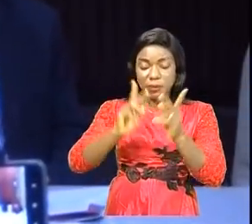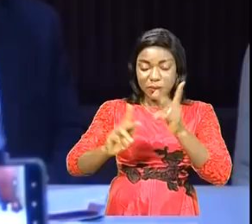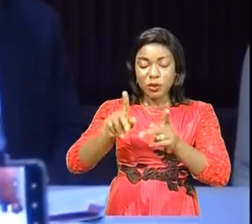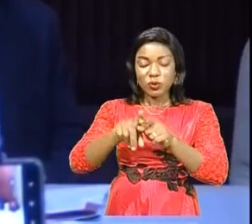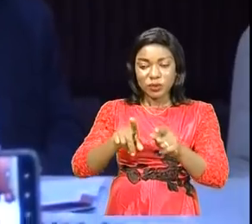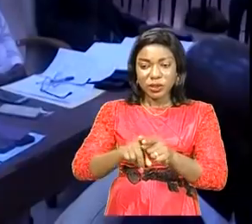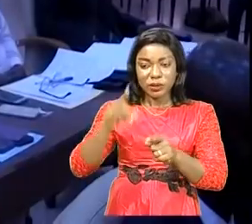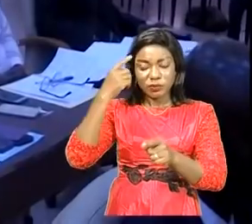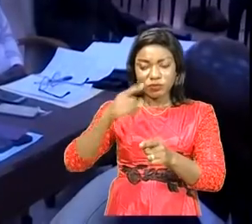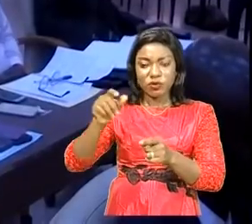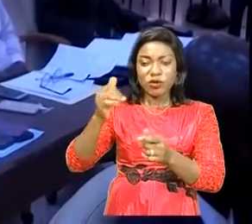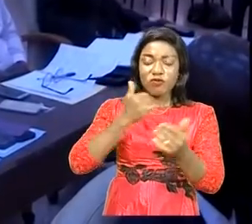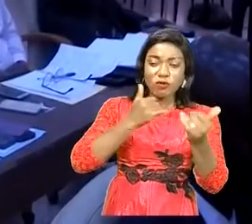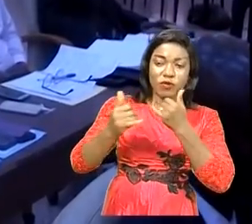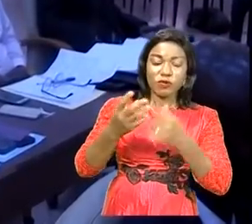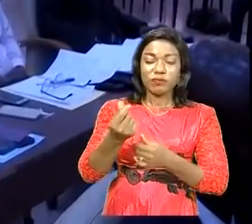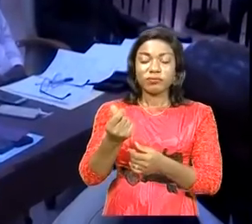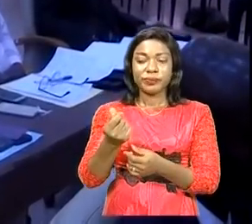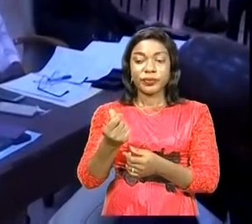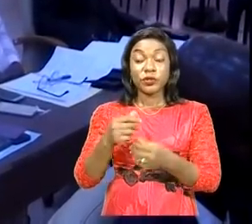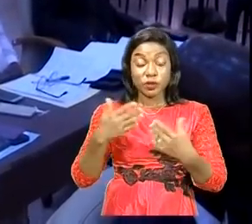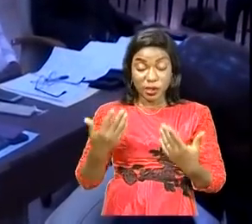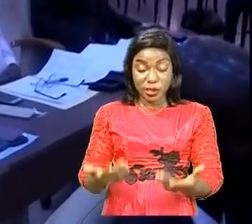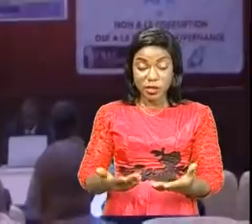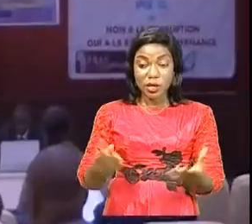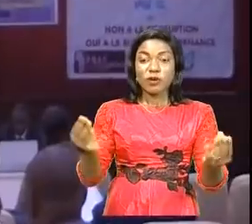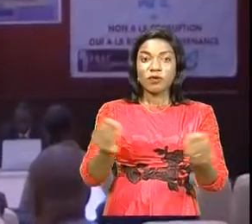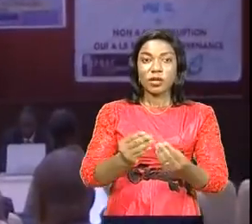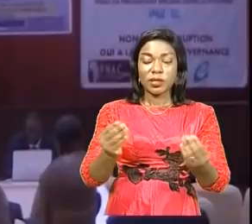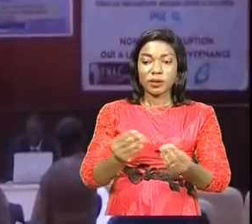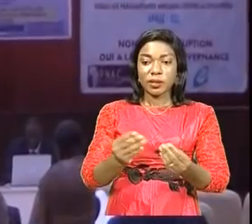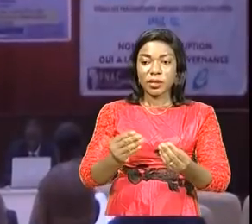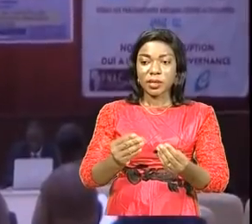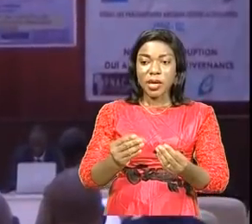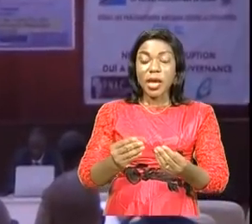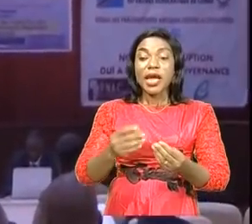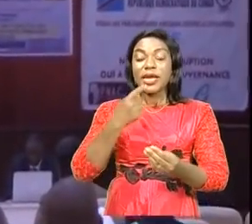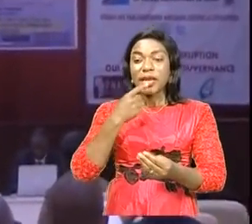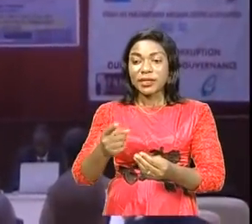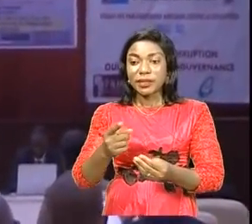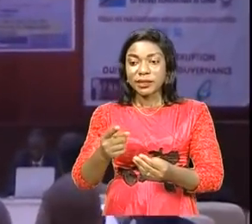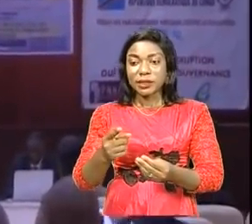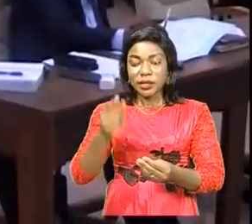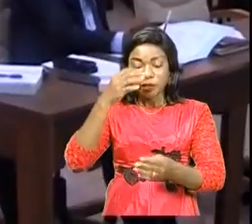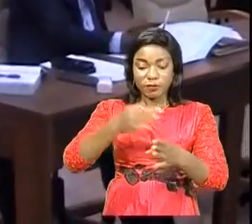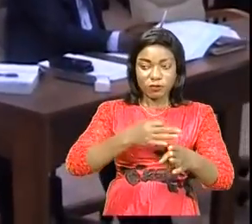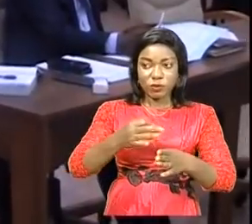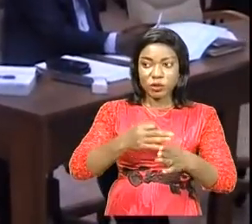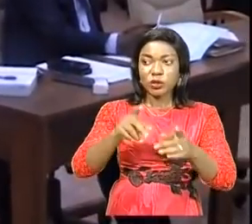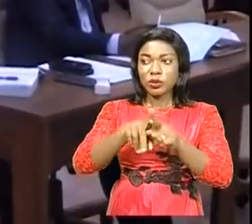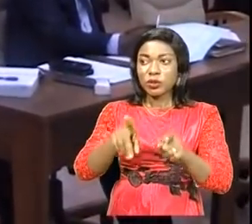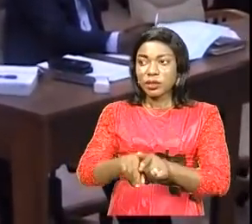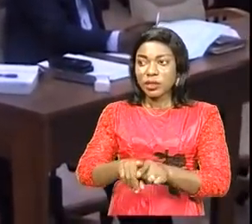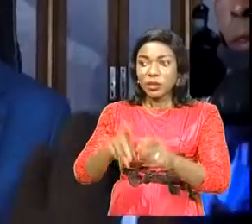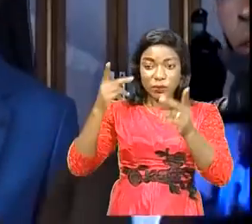capitaux. Le président de la PNAC, RDC, Jean-Pierre Passizapamba, s'est construit cette formation et surtout son